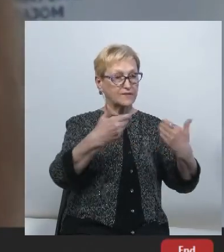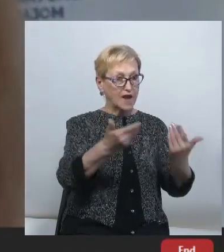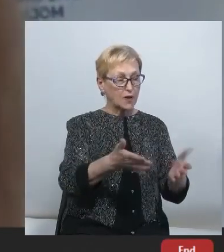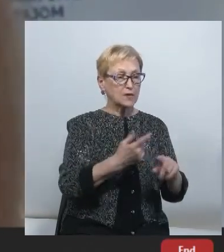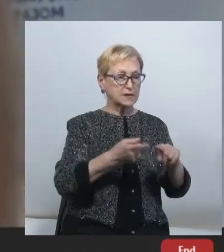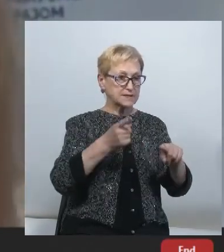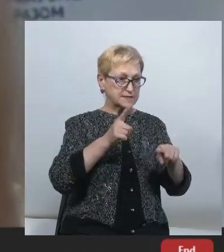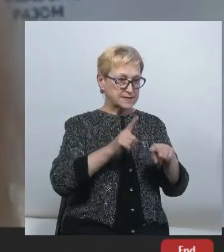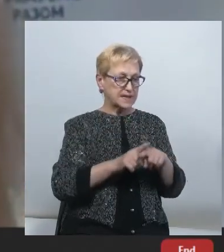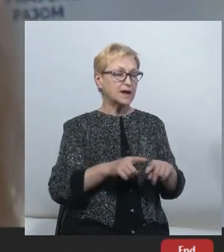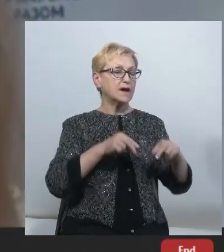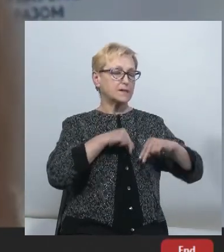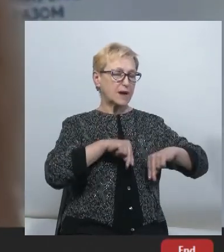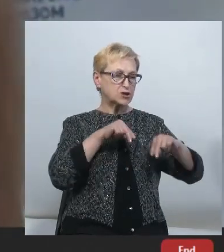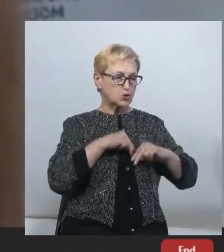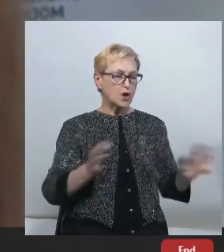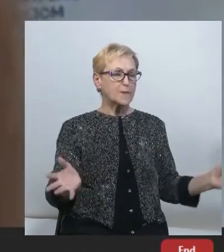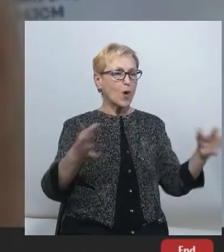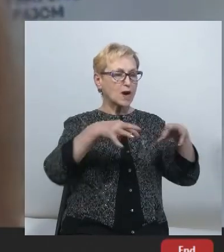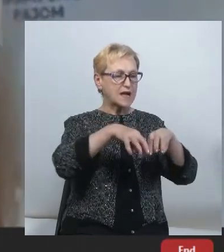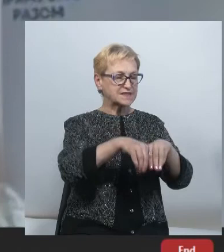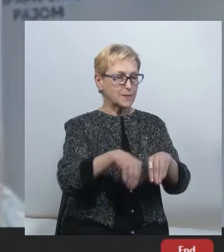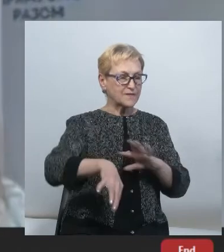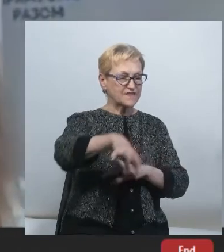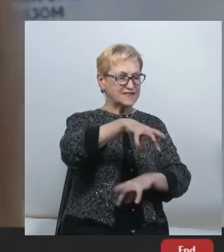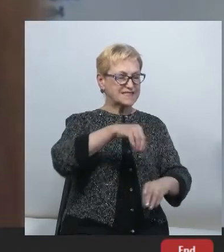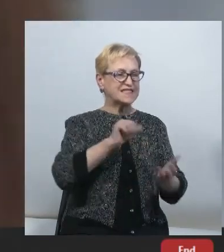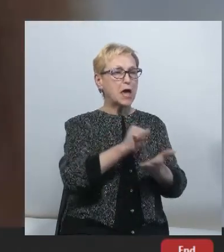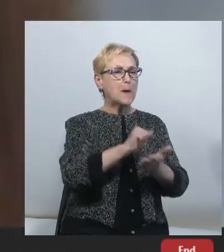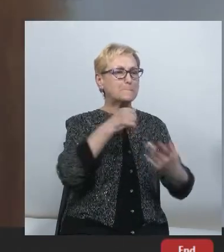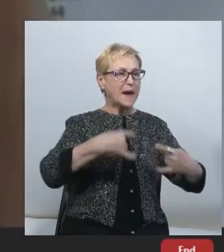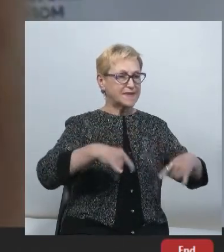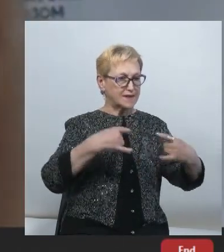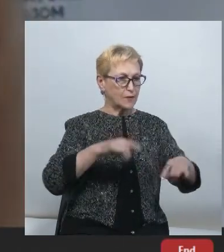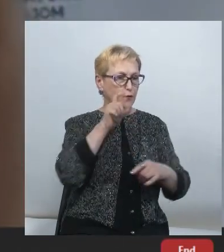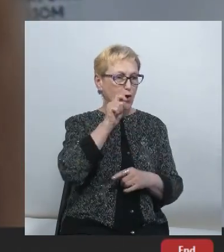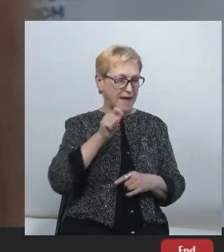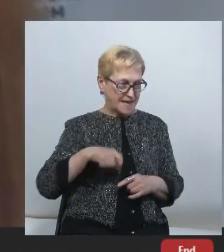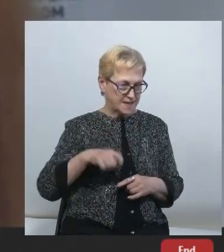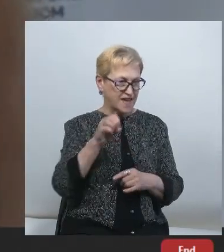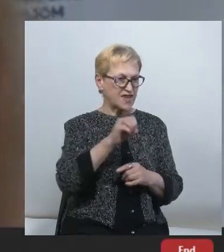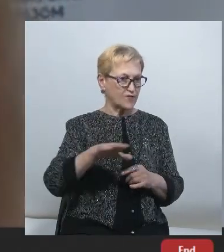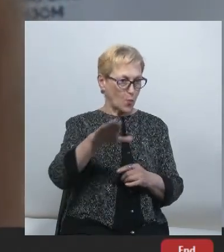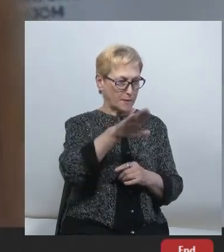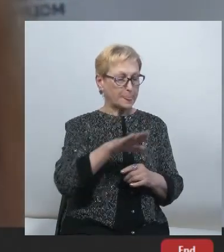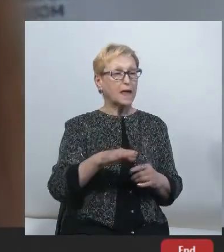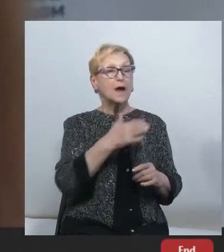Європи працюють разом для підтримки свободи медіа в Україні. Ми, насправді, дуже багато провели роботи для того, щоб